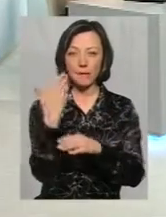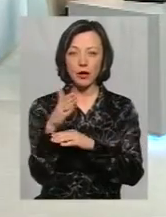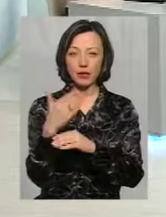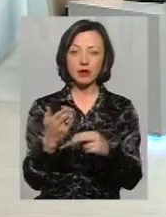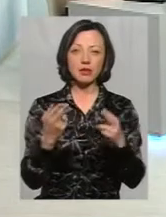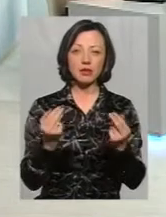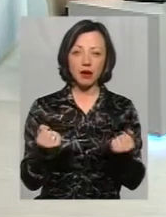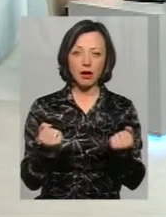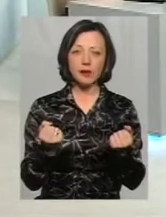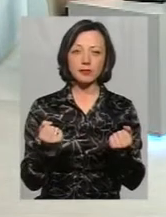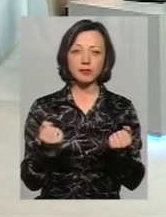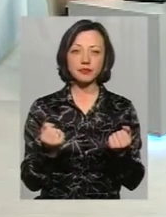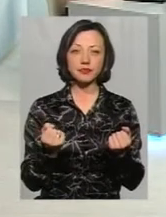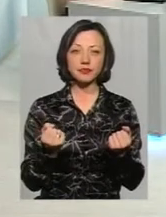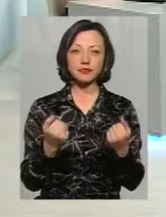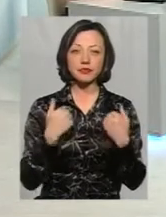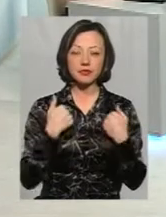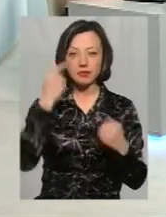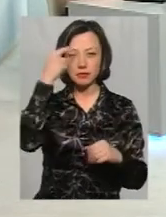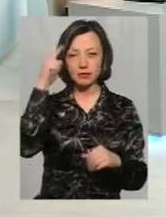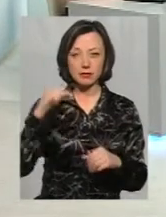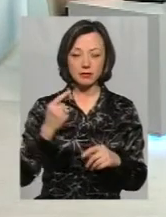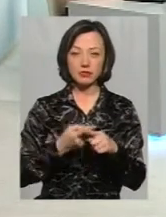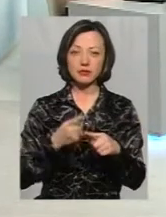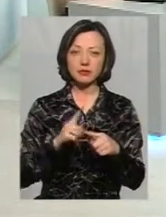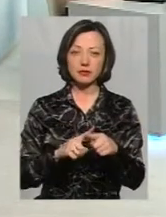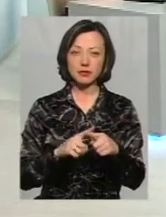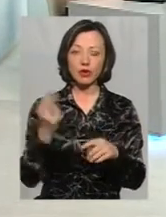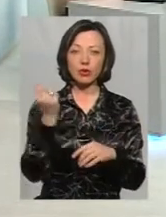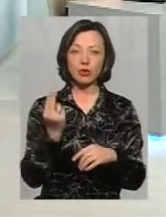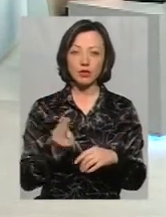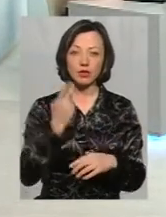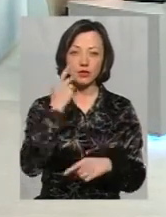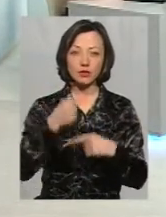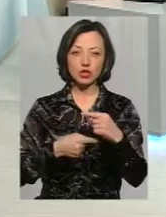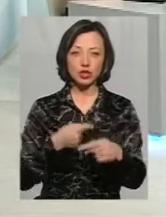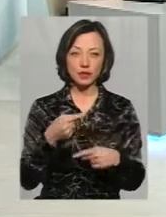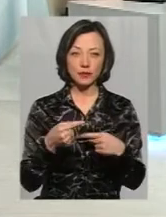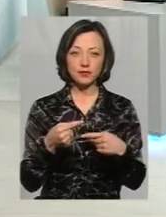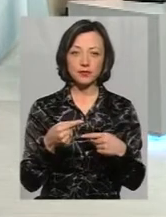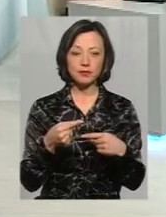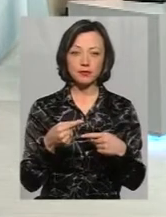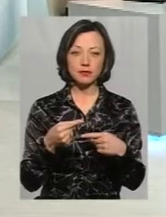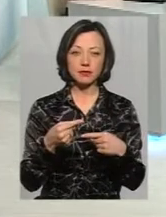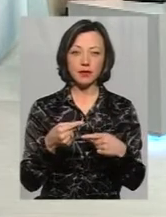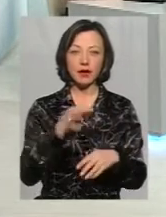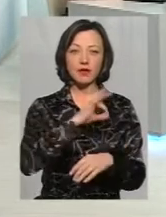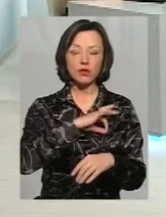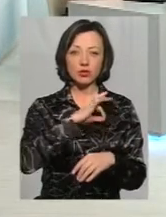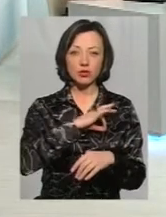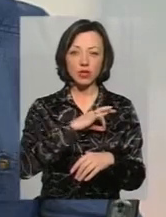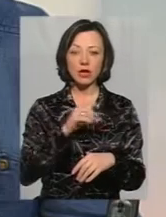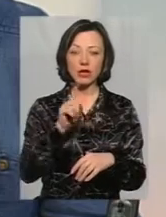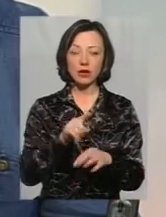так, наскільки мені відомо, ці кольори завжди використовувалися